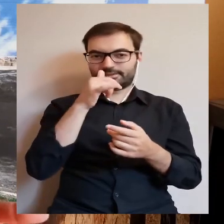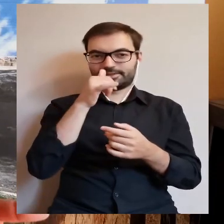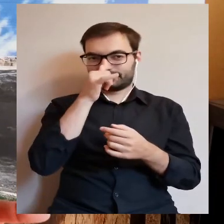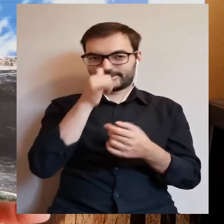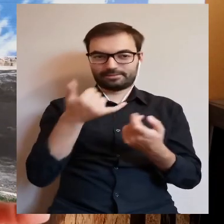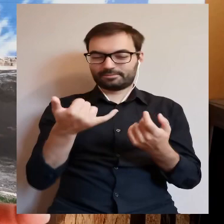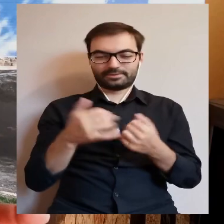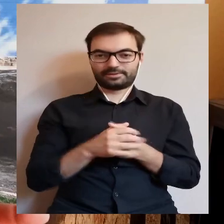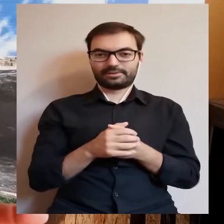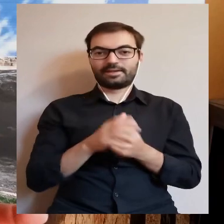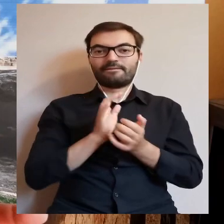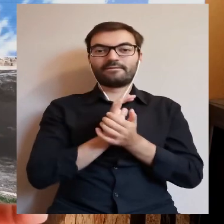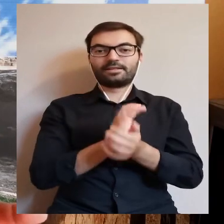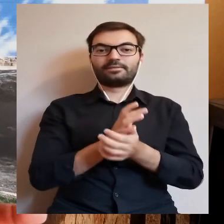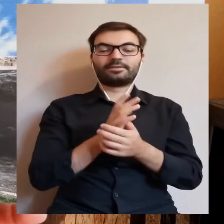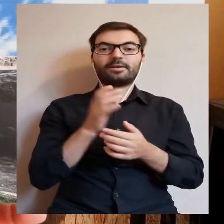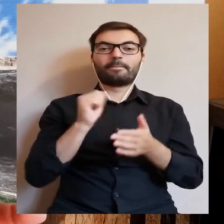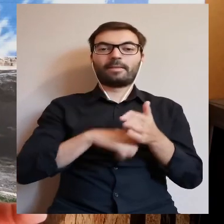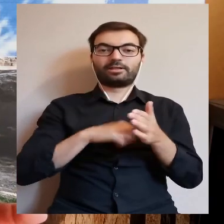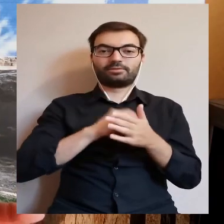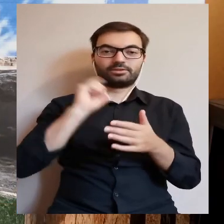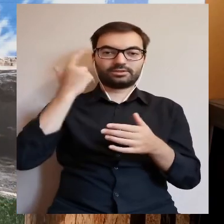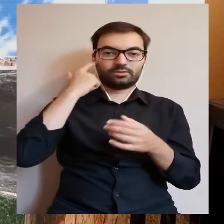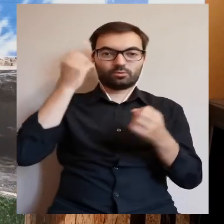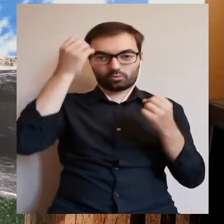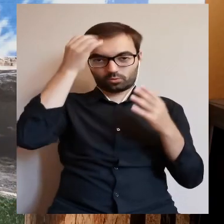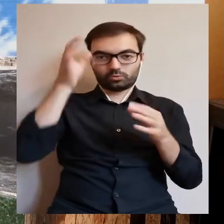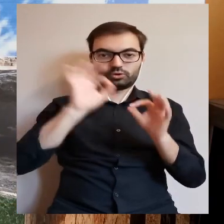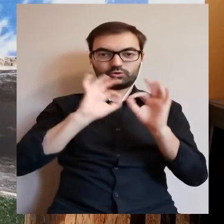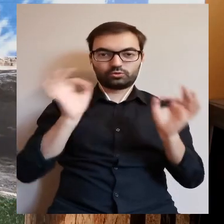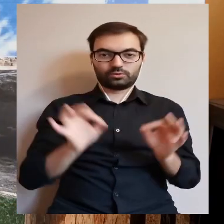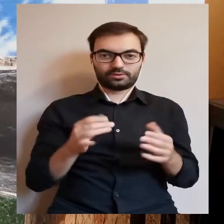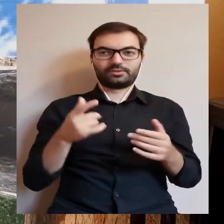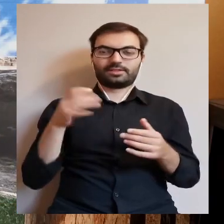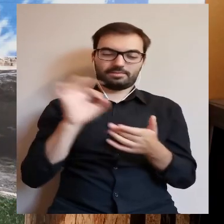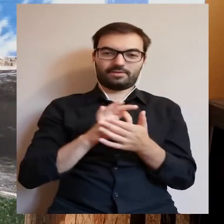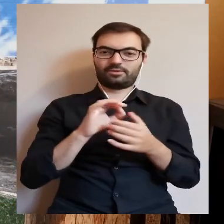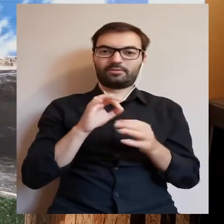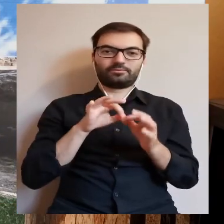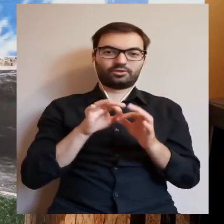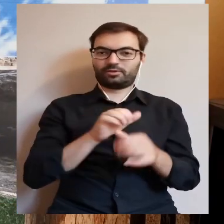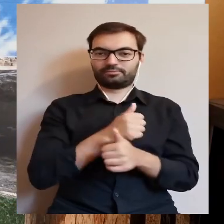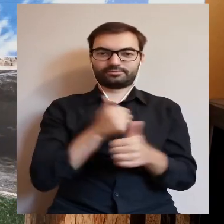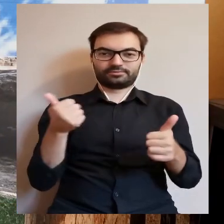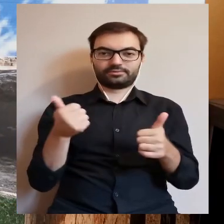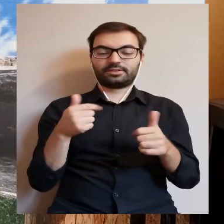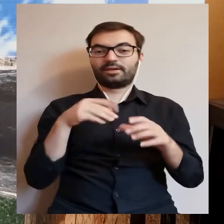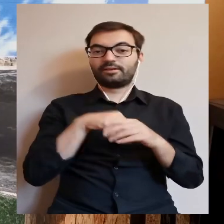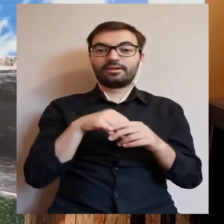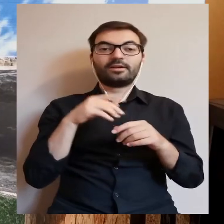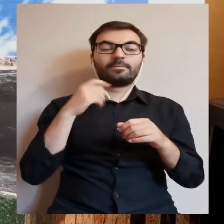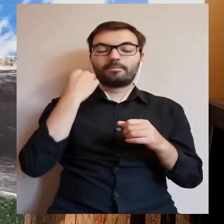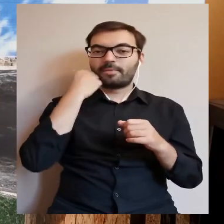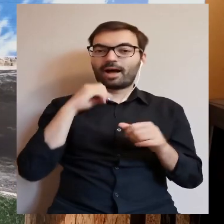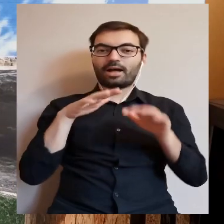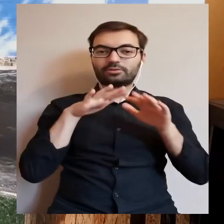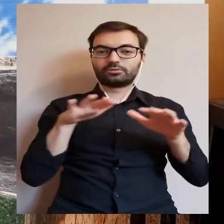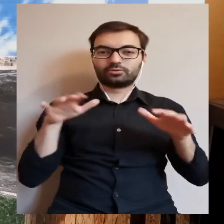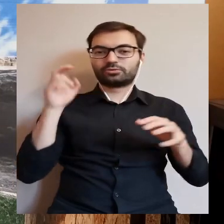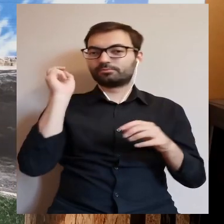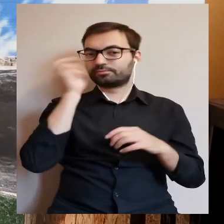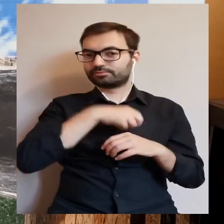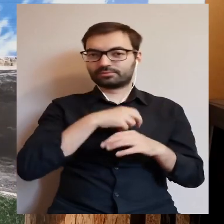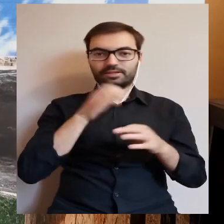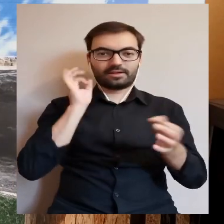inaczej, bo ich wydawcą jest Mazowieckie Centrum Kultury i Sztuki. Po drugie, zawierają niesamowicie